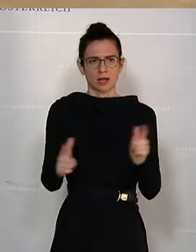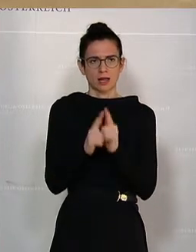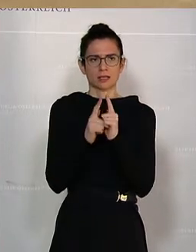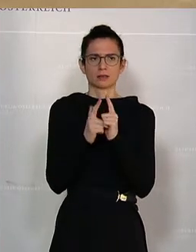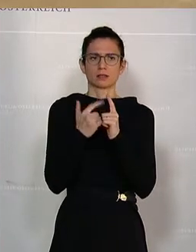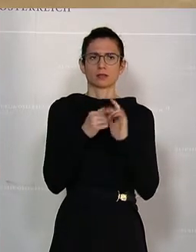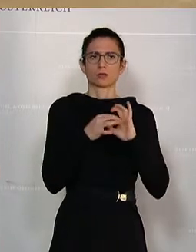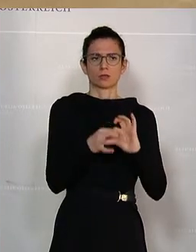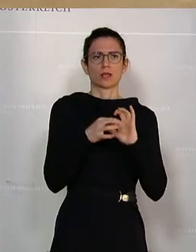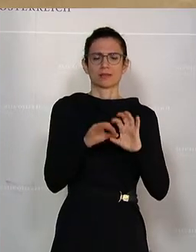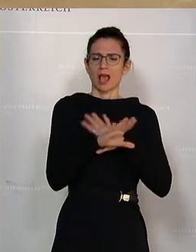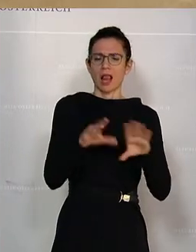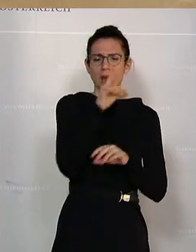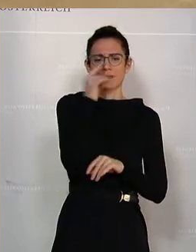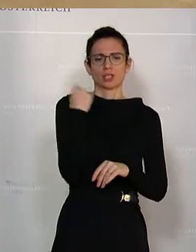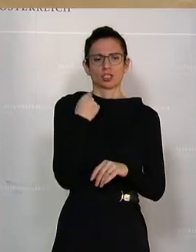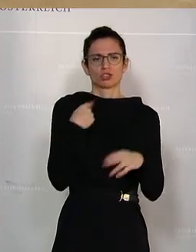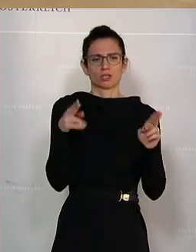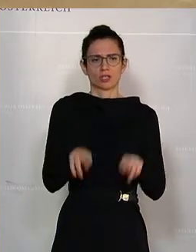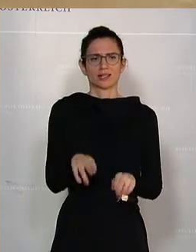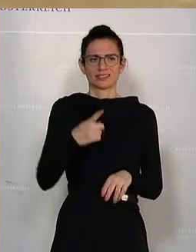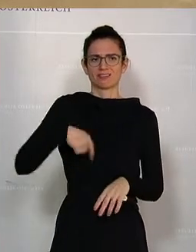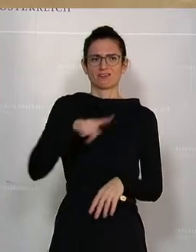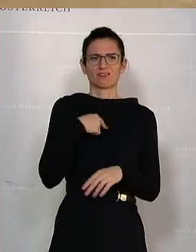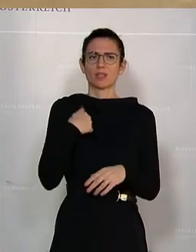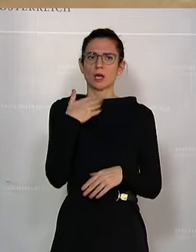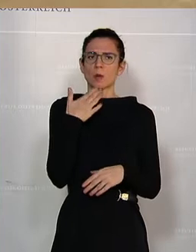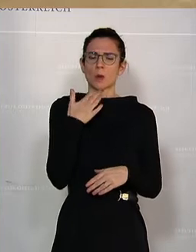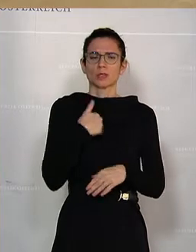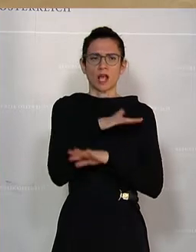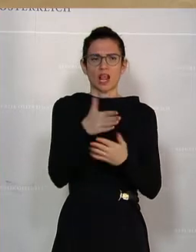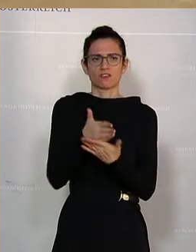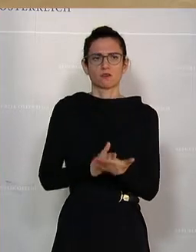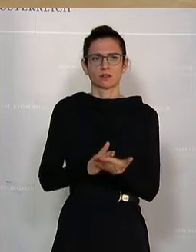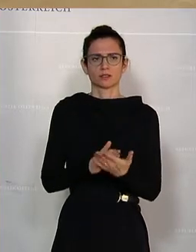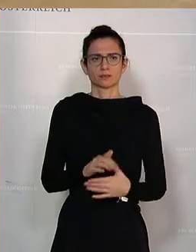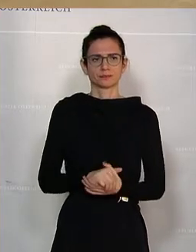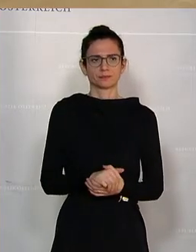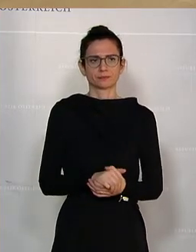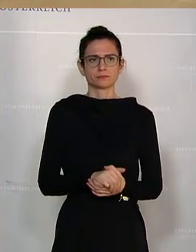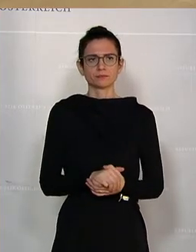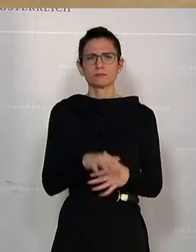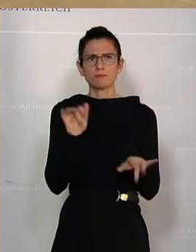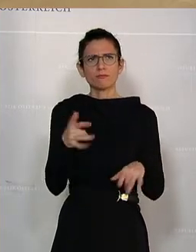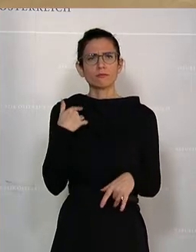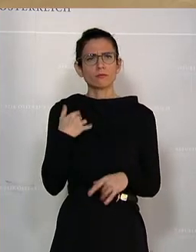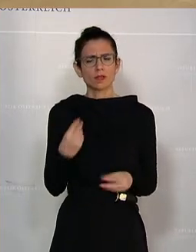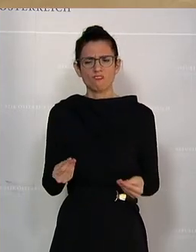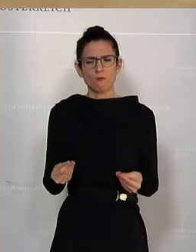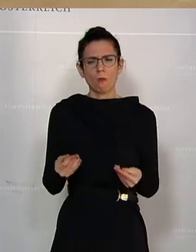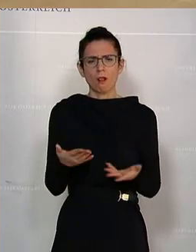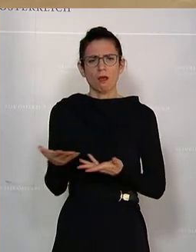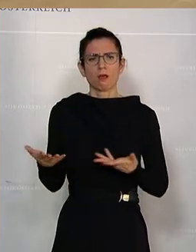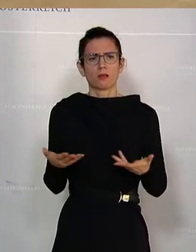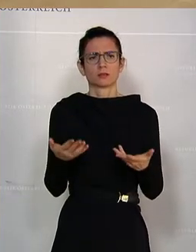im Sinne aller Menschenrechte, die wir natürlich alle gemeinsam einhalten müssen. Denn es schwingt ja manchmal so mit, als wäre hier einiges